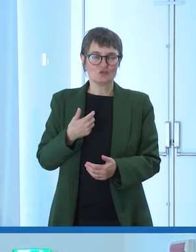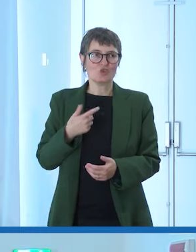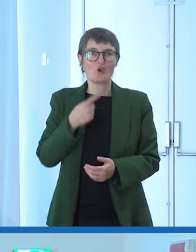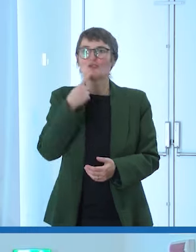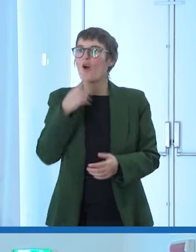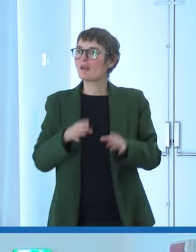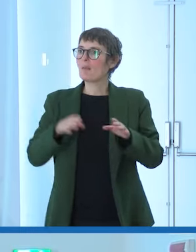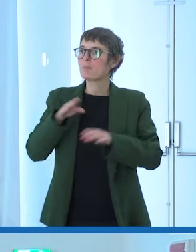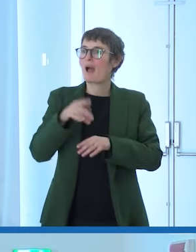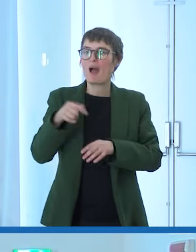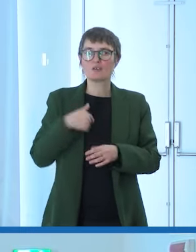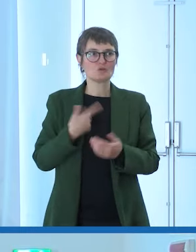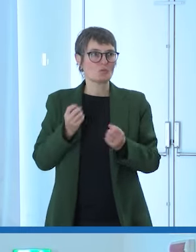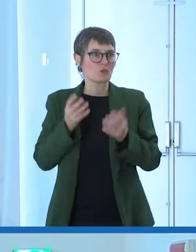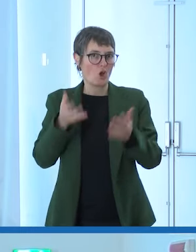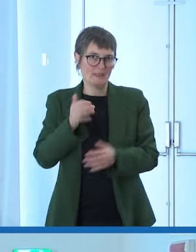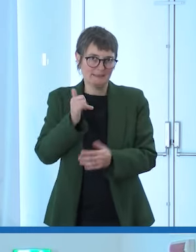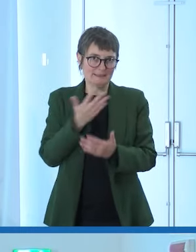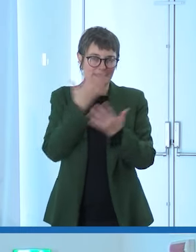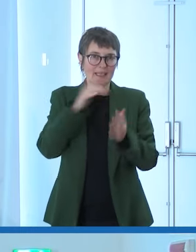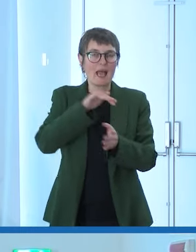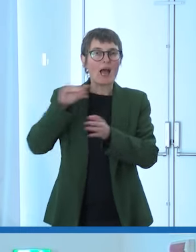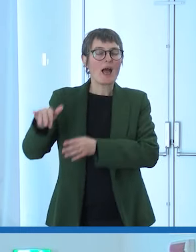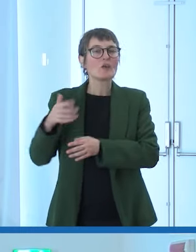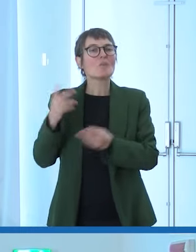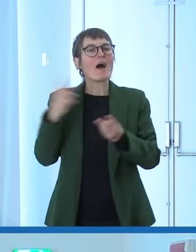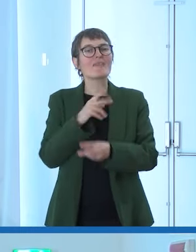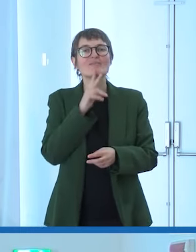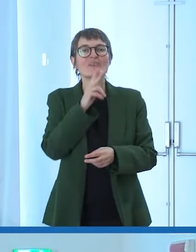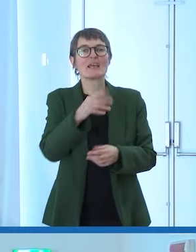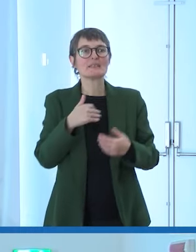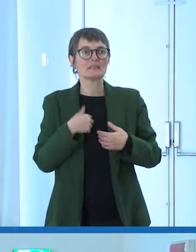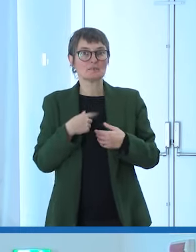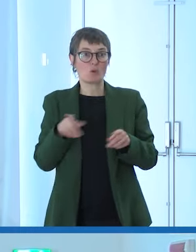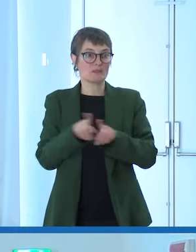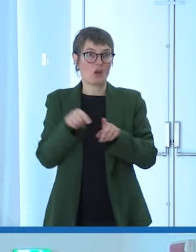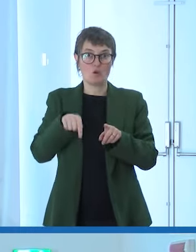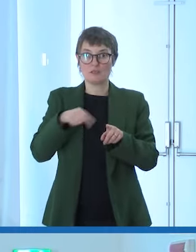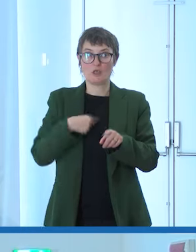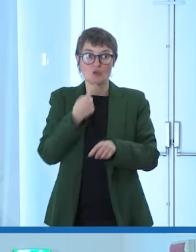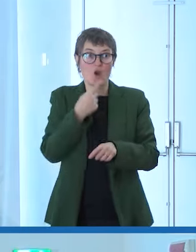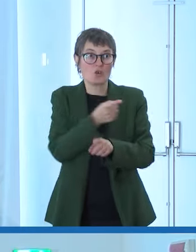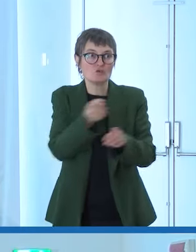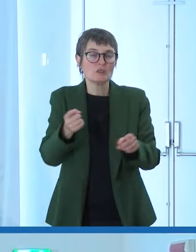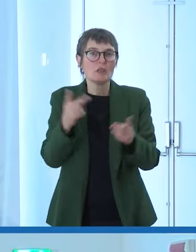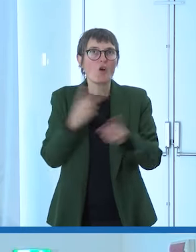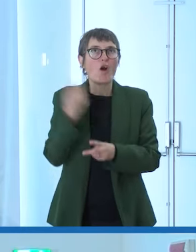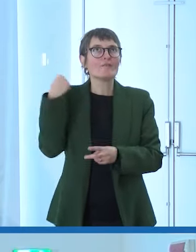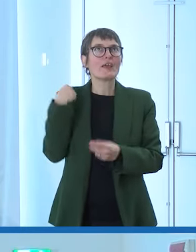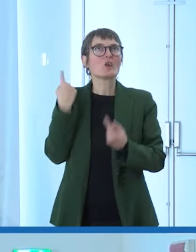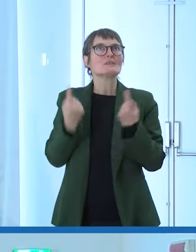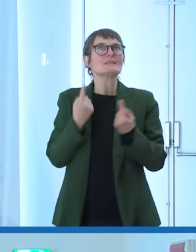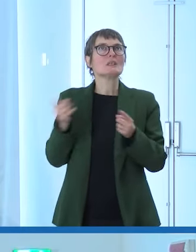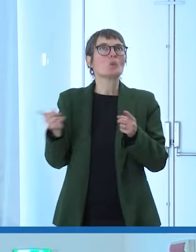però dicevo a lei e dico a voi oggi non avevo nulla da perdere ho fatto un